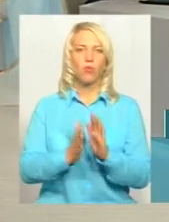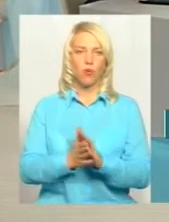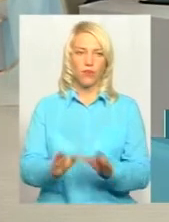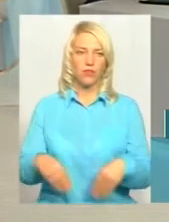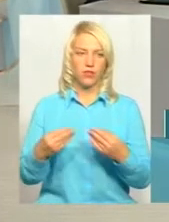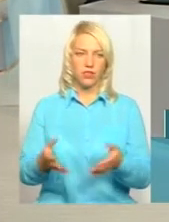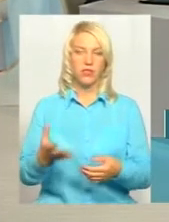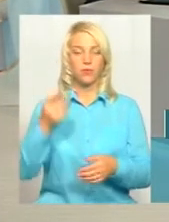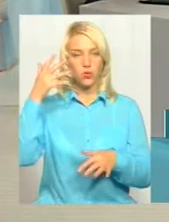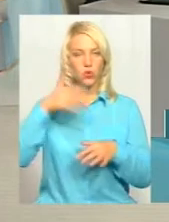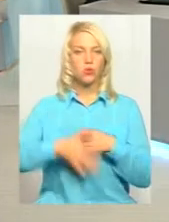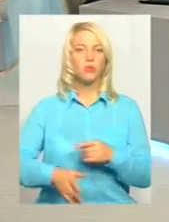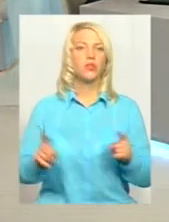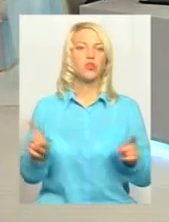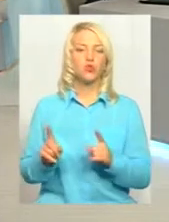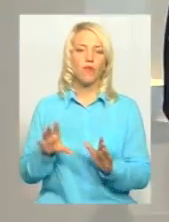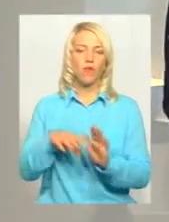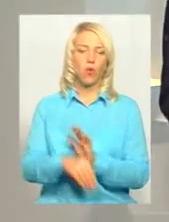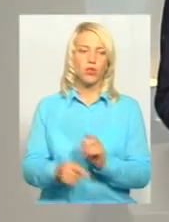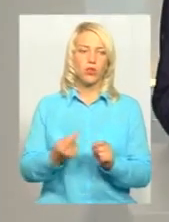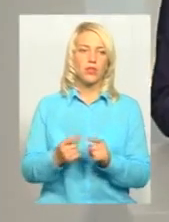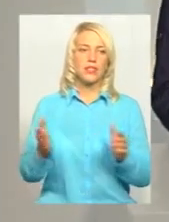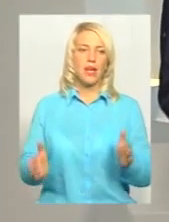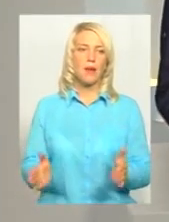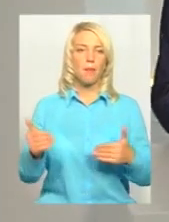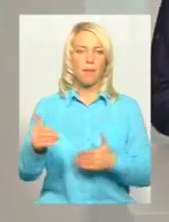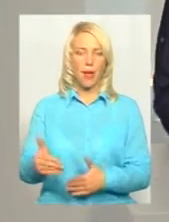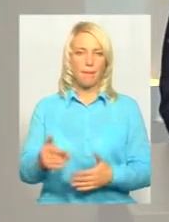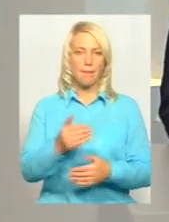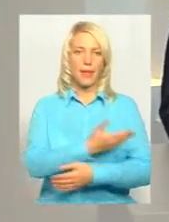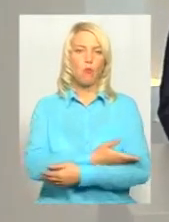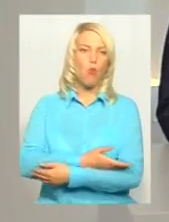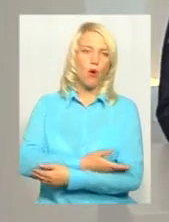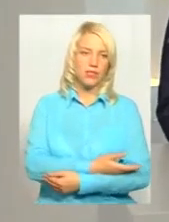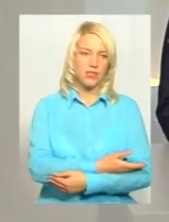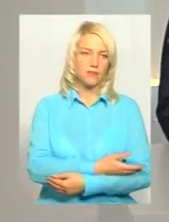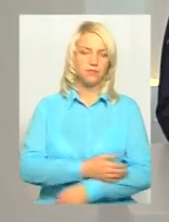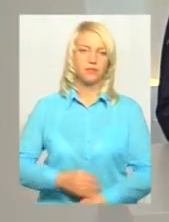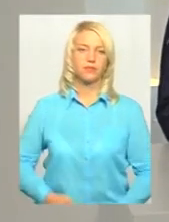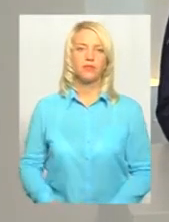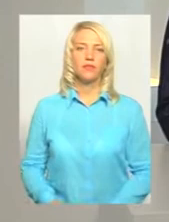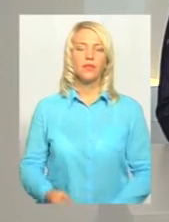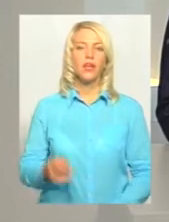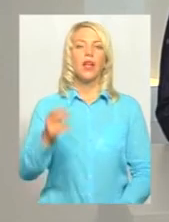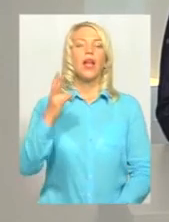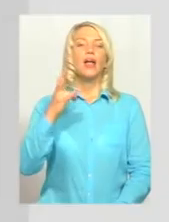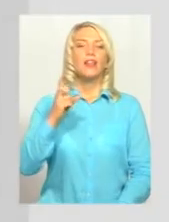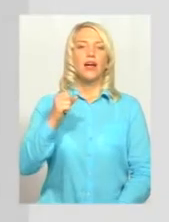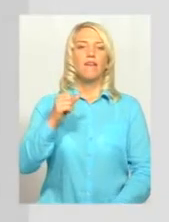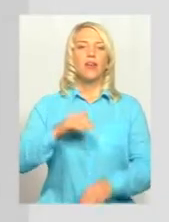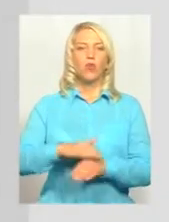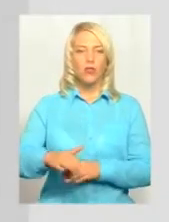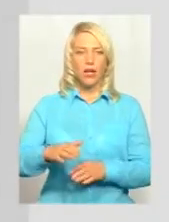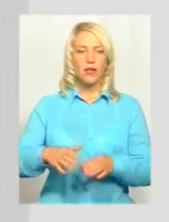пакунок малюка. А по бебі-бокс, як часто називають? Ну, на виконання постанови Кабінету